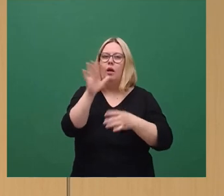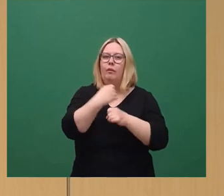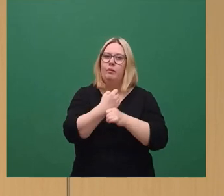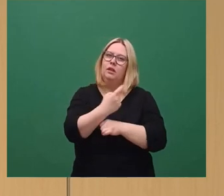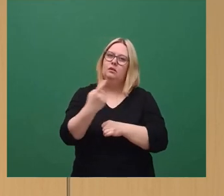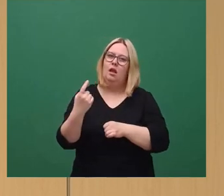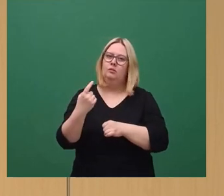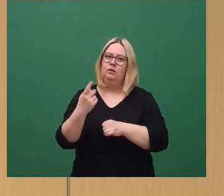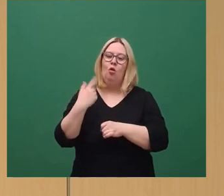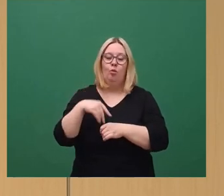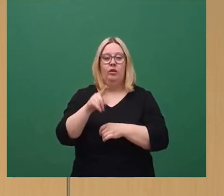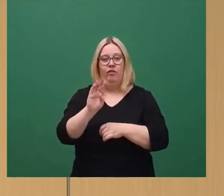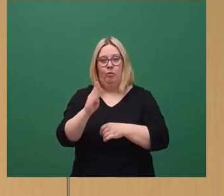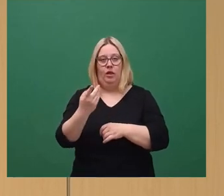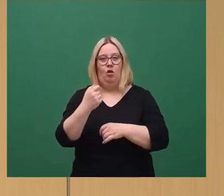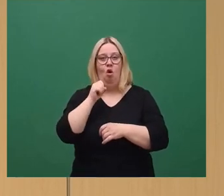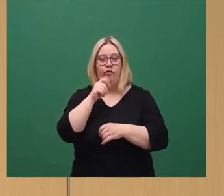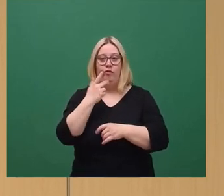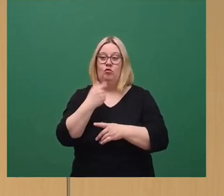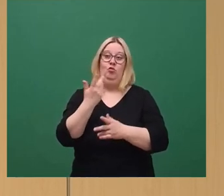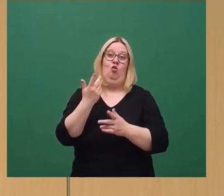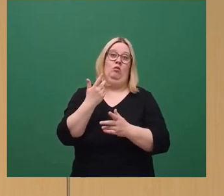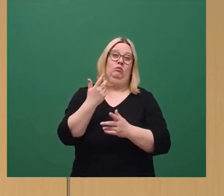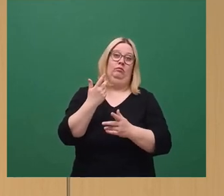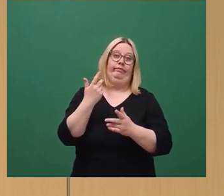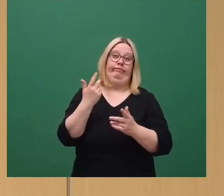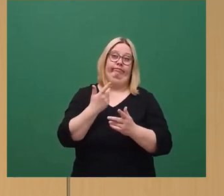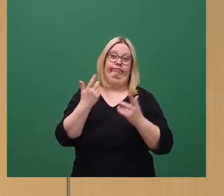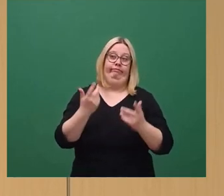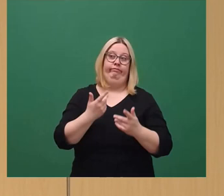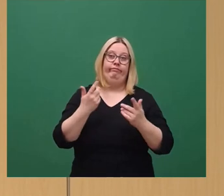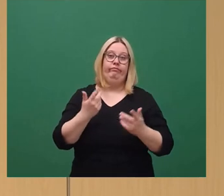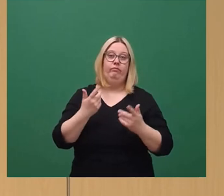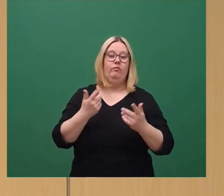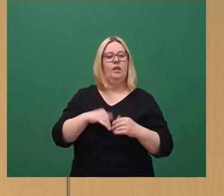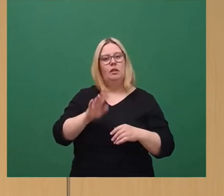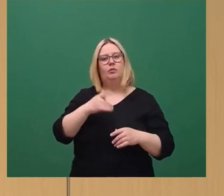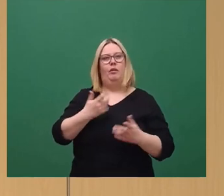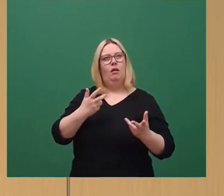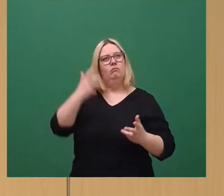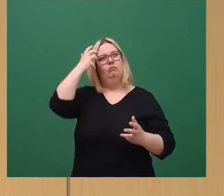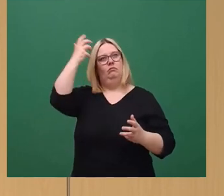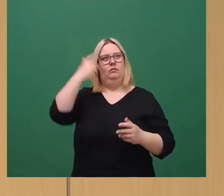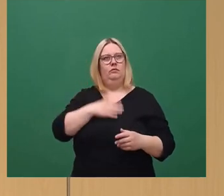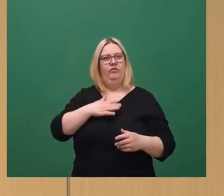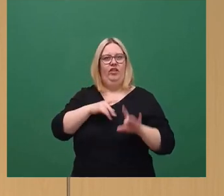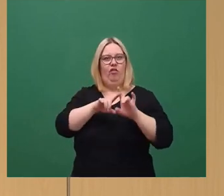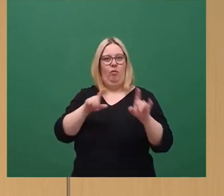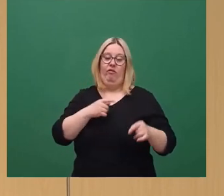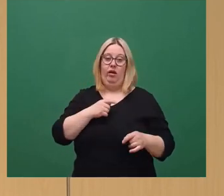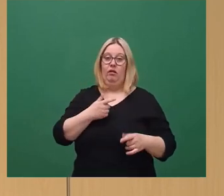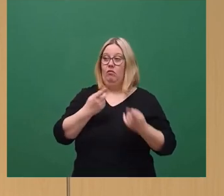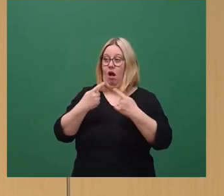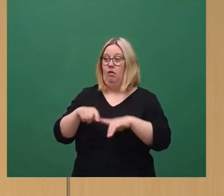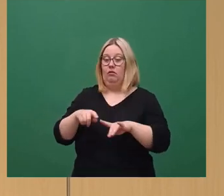Mitarbeiter bei den DVB häufig ohnehin schon mehr oder weniger aus Idealismus im Unternehmen bleiben, weil anderswo in